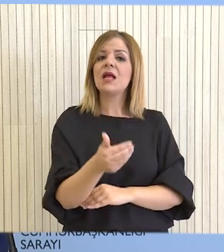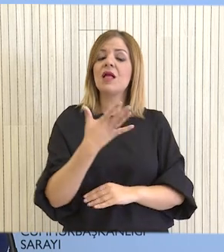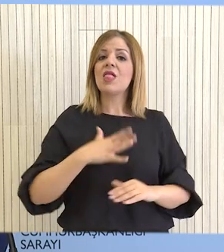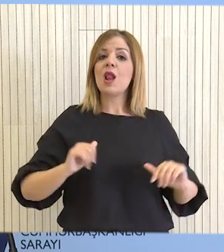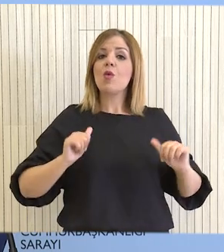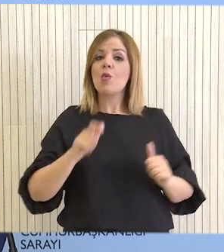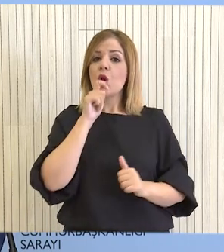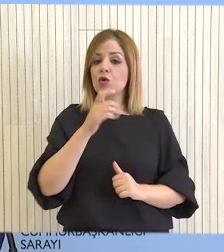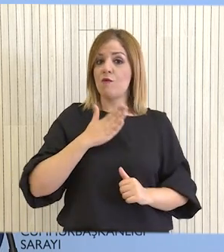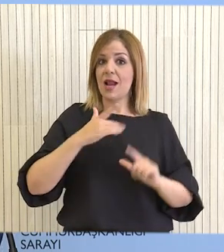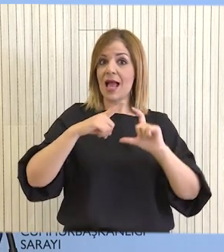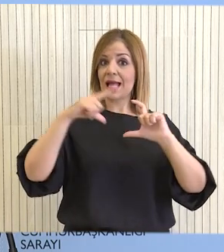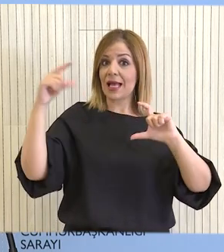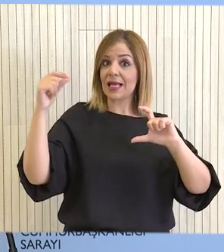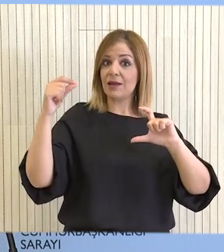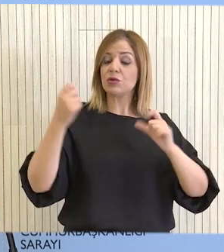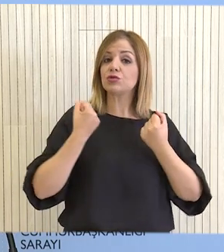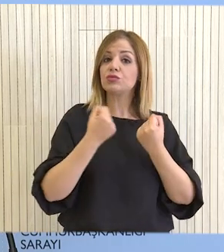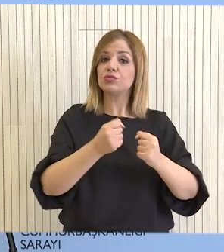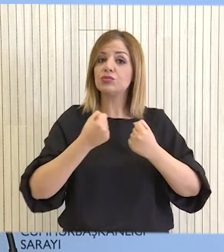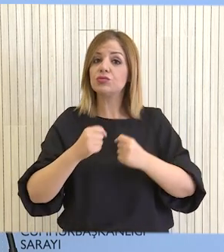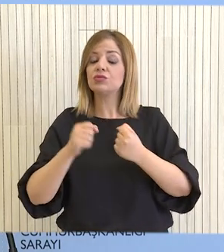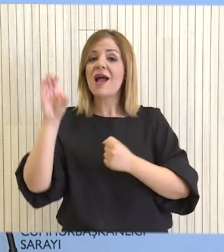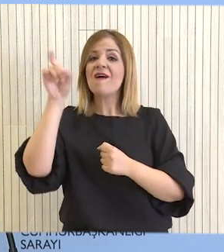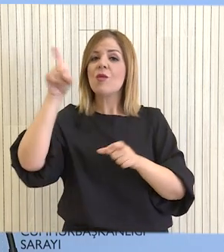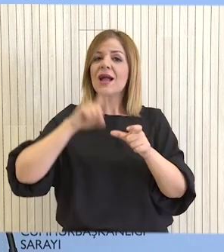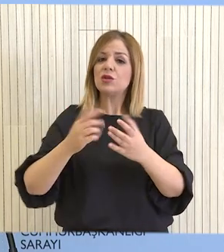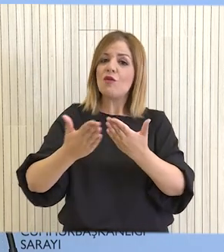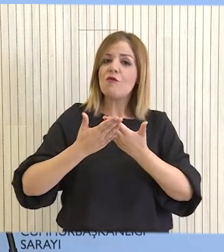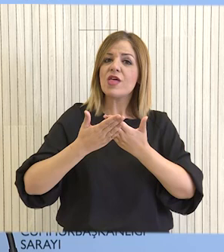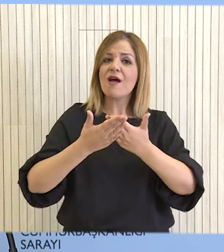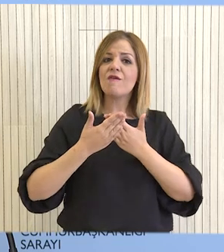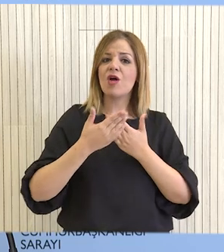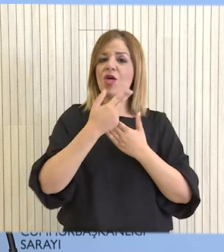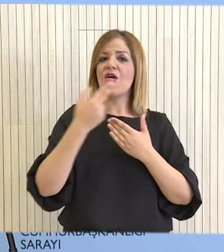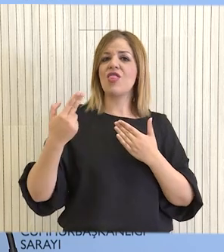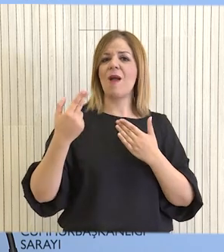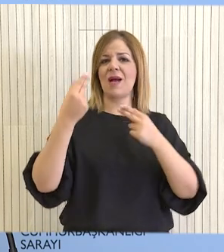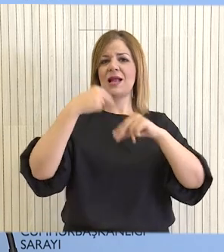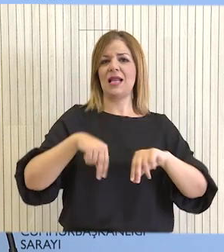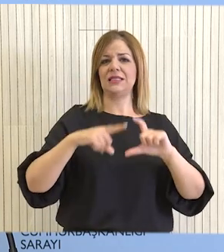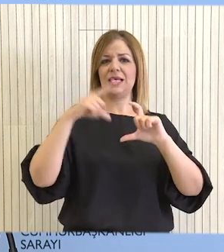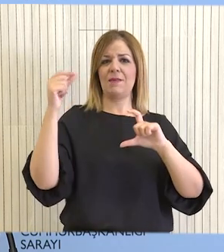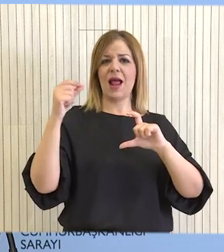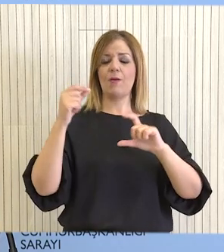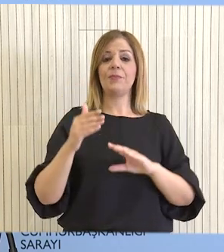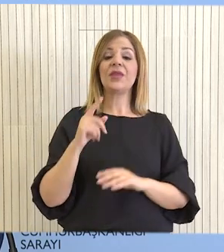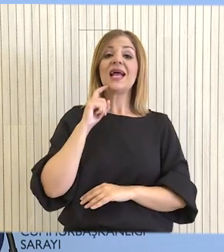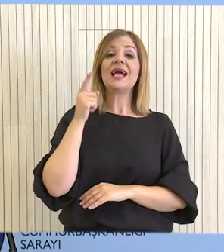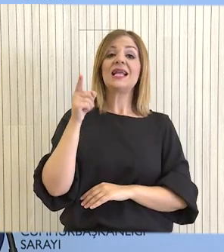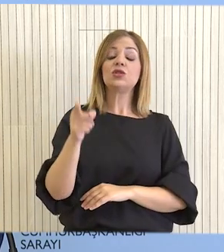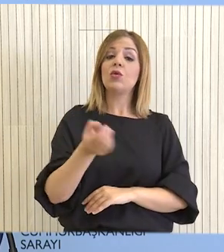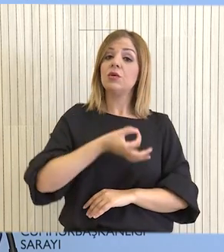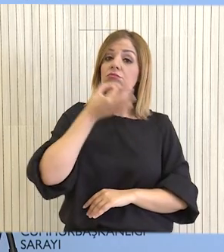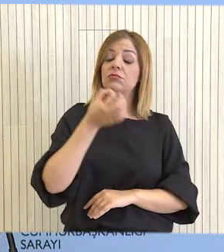πρωτοβουλία της Κυπριακής Δημοκρατίας για ενεργότερη εμπλοκή της Ευρωπαϊκής Ένωσης στις προσπάθειες άρσης του αδιεξόδου. Ο Πρόεδρος της Δημοκρατίας θα